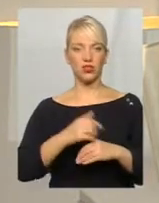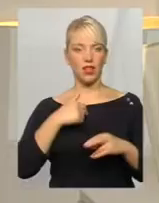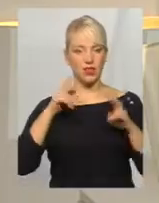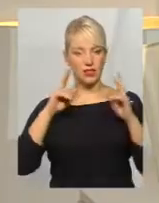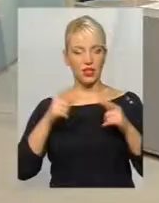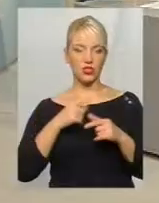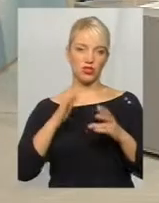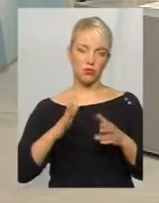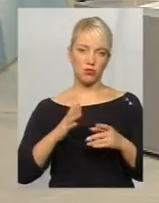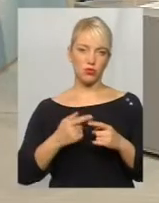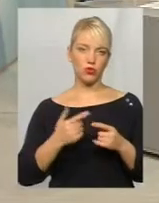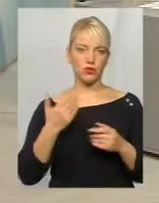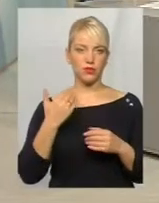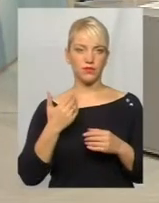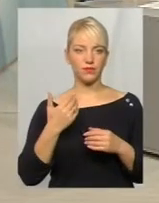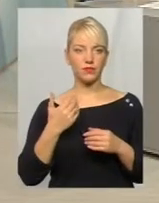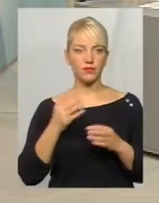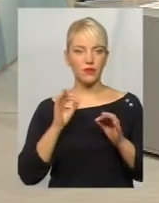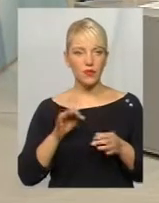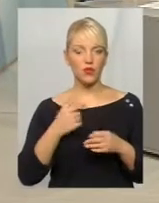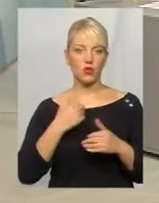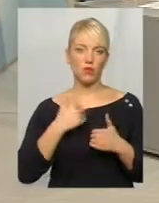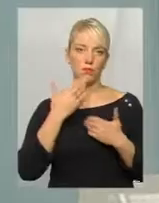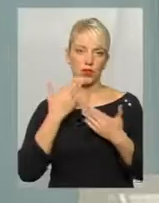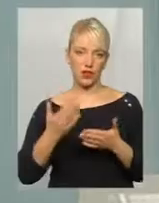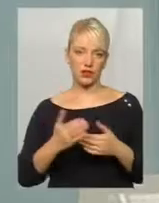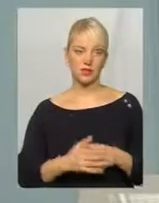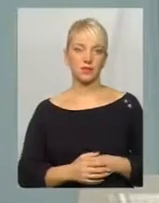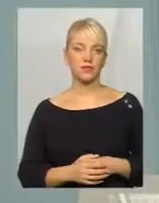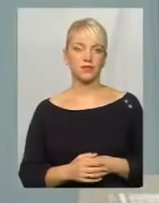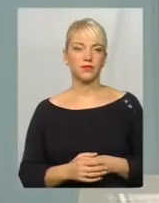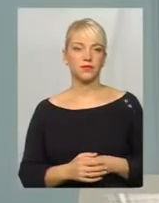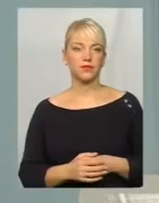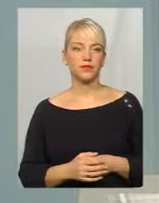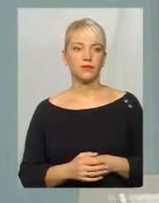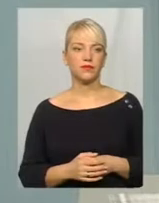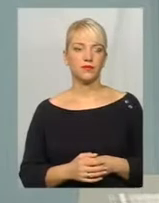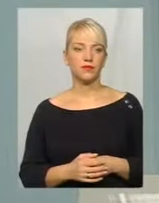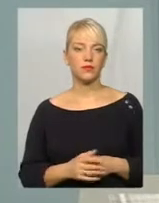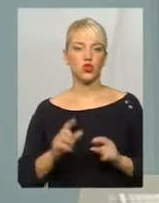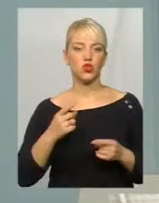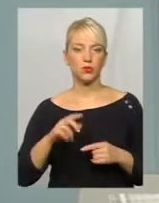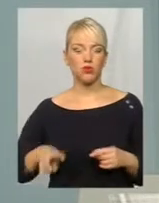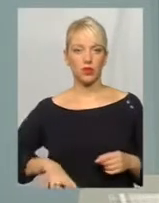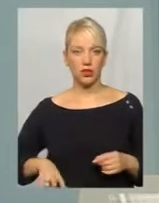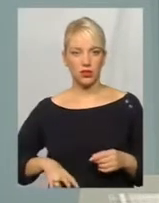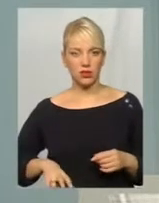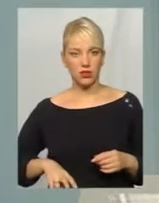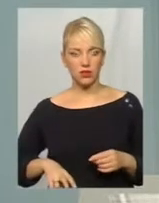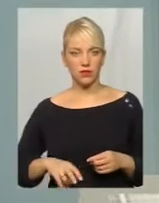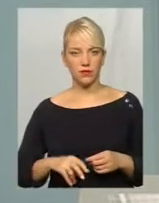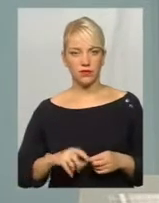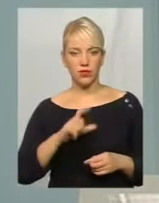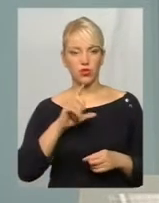знаю, чи це буде в контексті розмови. Я хочу поставити запитання пані Тетяні. Чому директор ТОФІПівської ЗОЖ